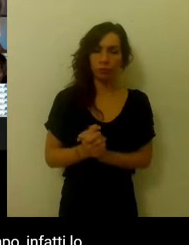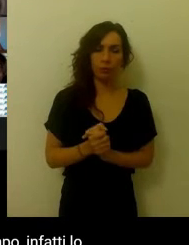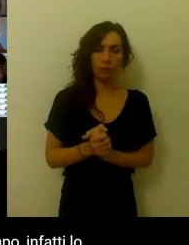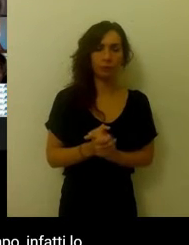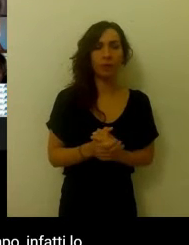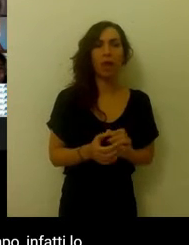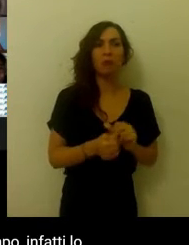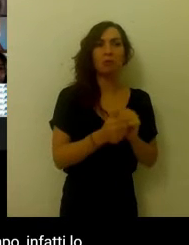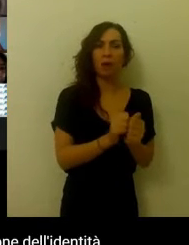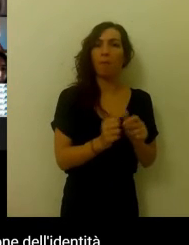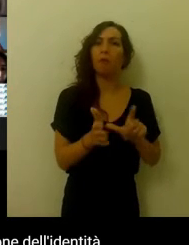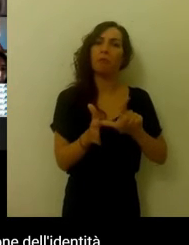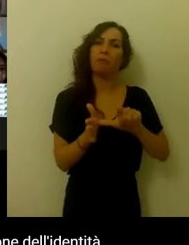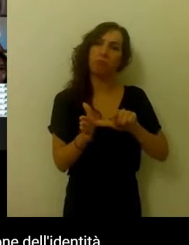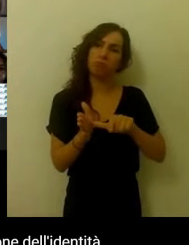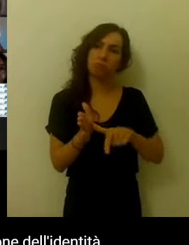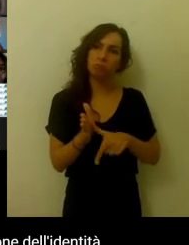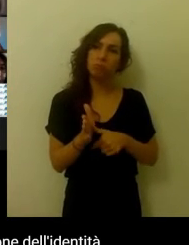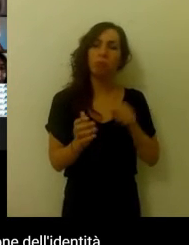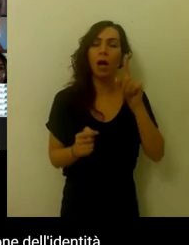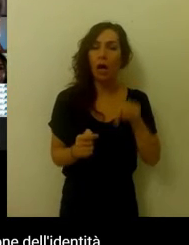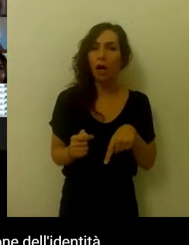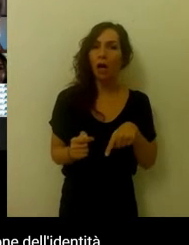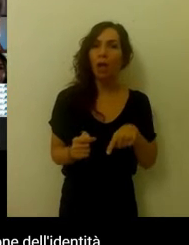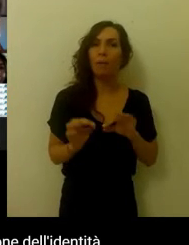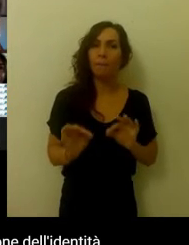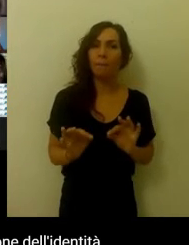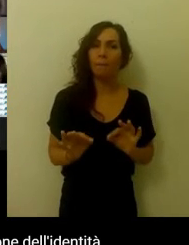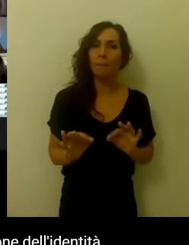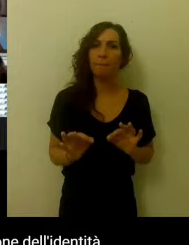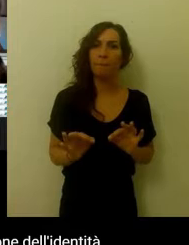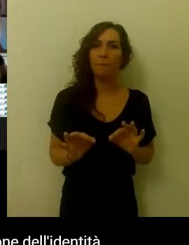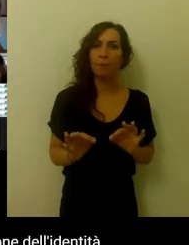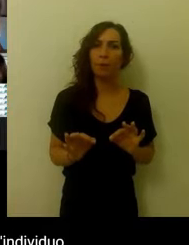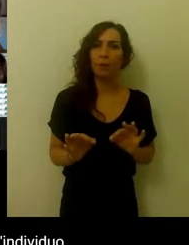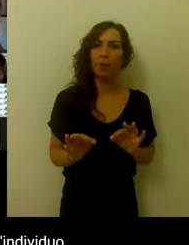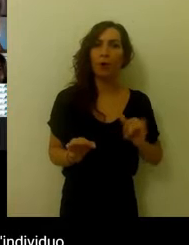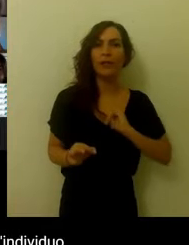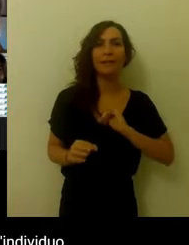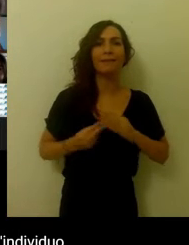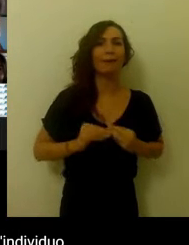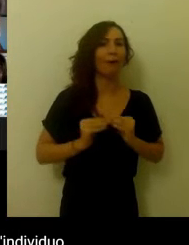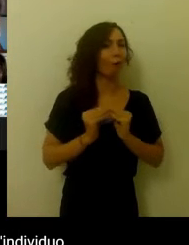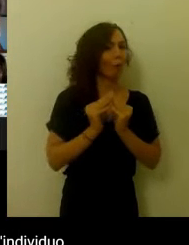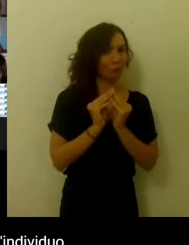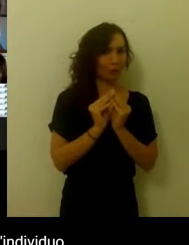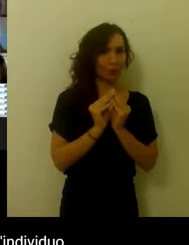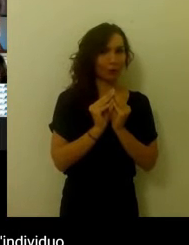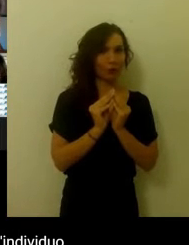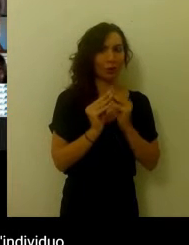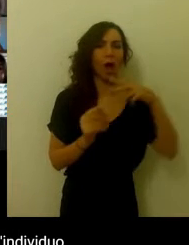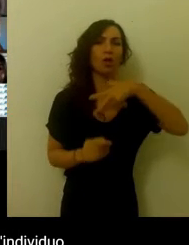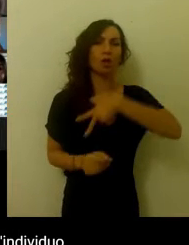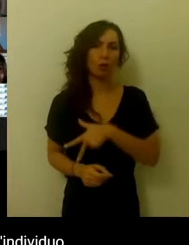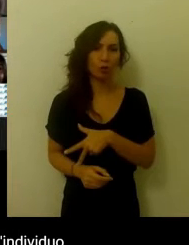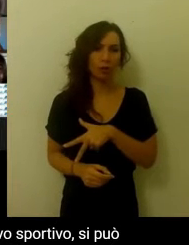passare il tempo, infatti lo sport occupa il posto di rilievo nella costruzione dell'identità, della socialità,